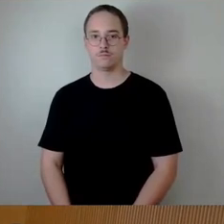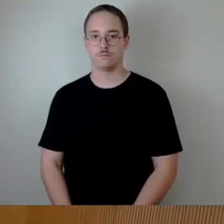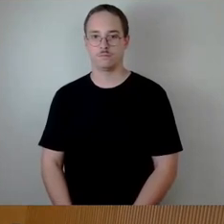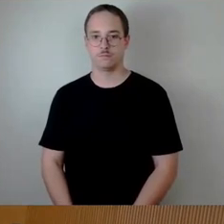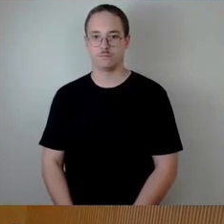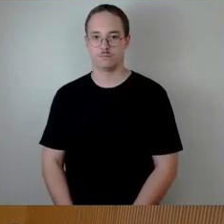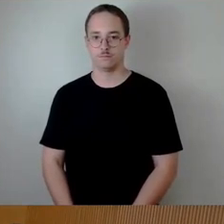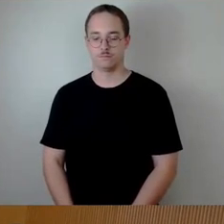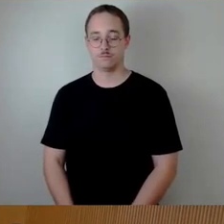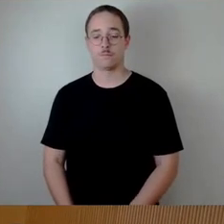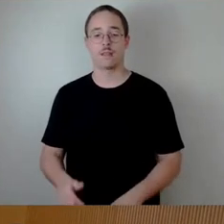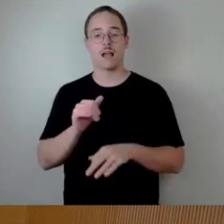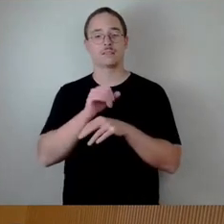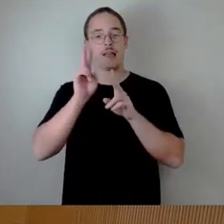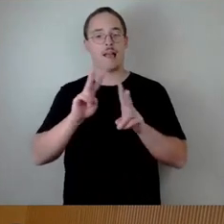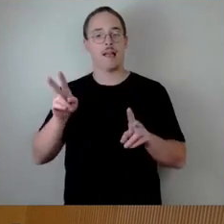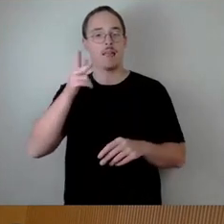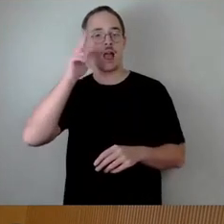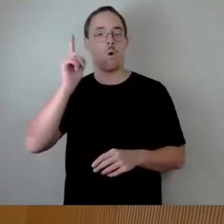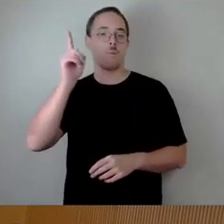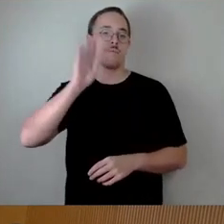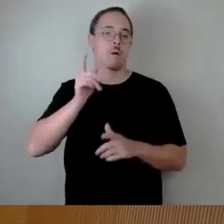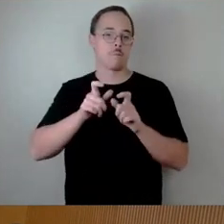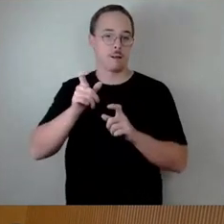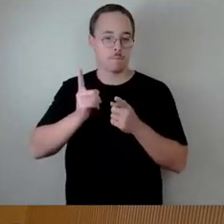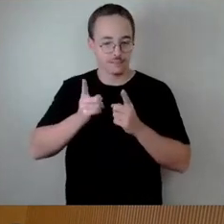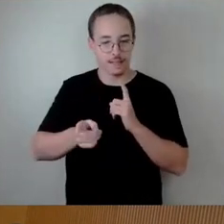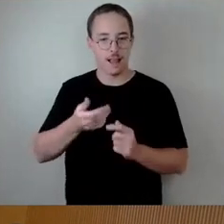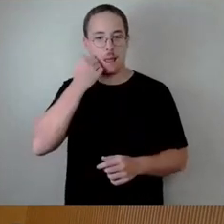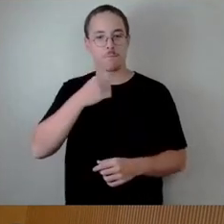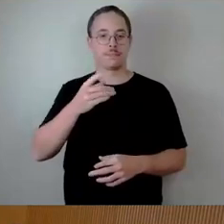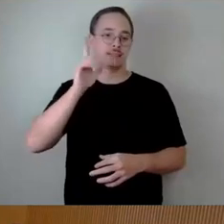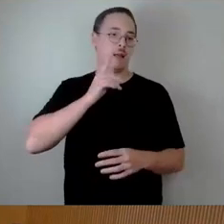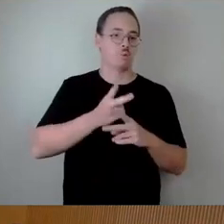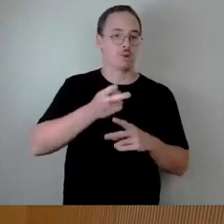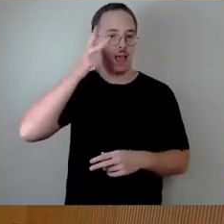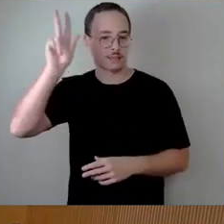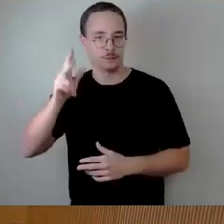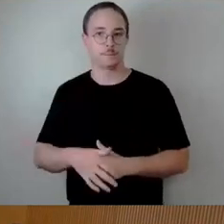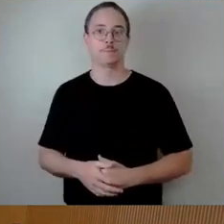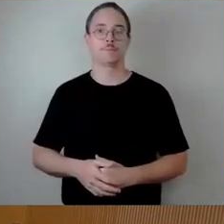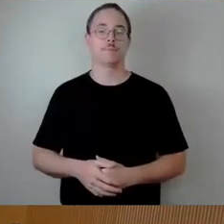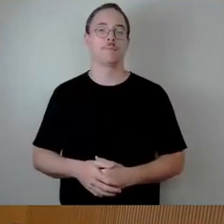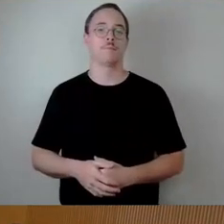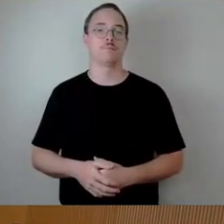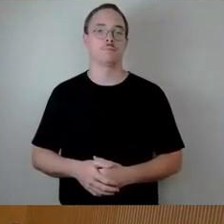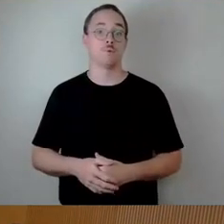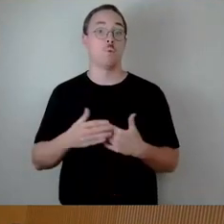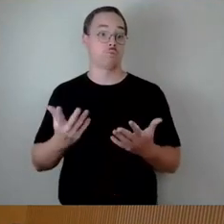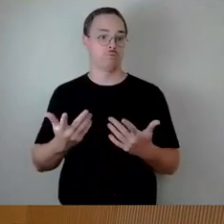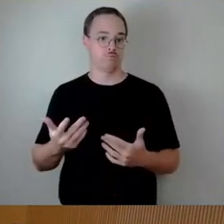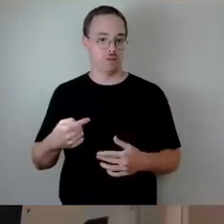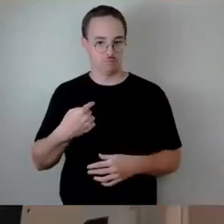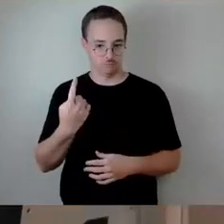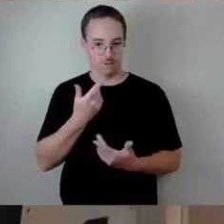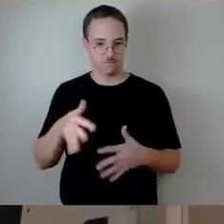Sehr geehrter Herr Oberbürgermeister, sehr geehrte Damen und Herren, die Mehrbedarfe für soziale Leistungen sind zu einem Großteil Pflichtaufgaben, die wir zu leisten haben, wie bereits